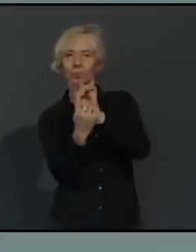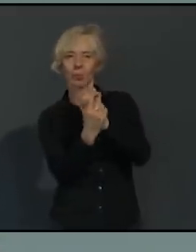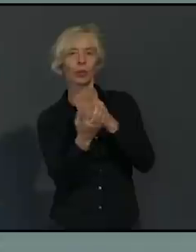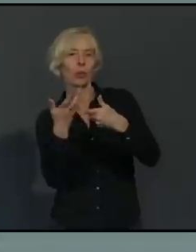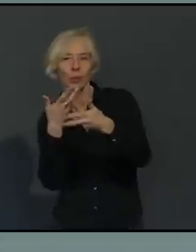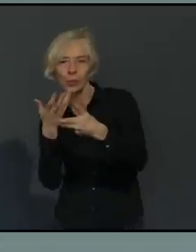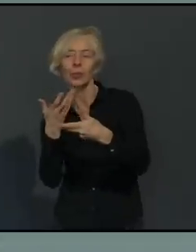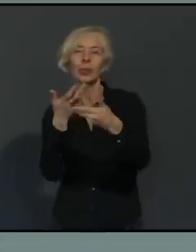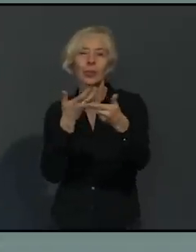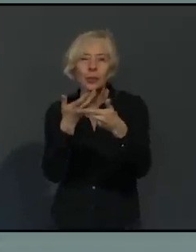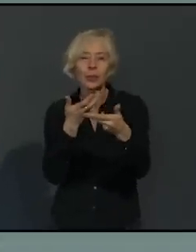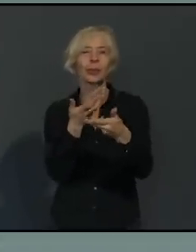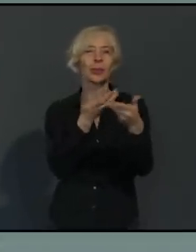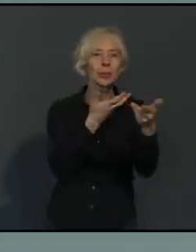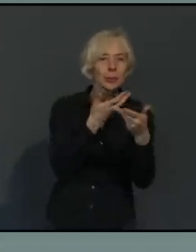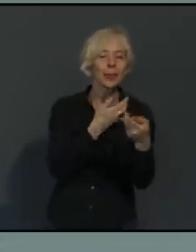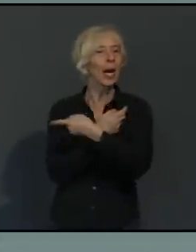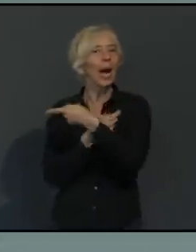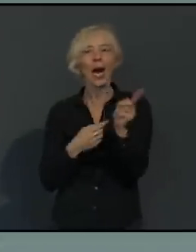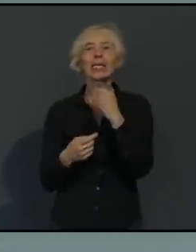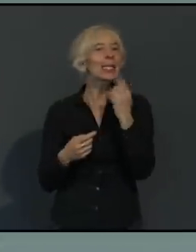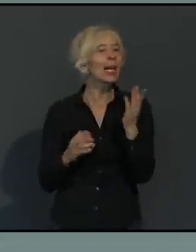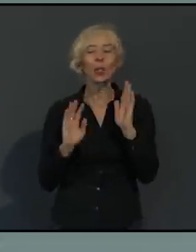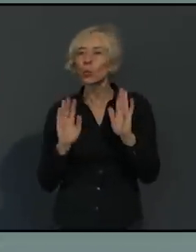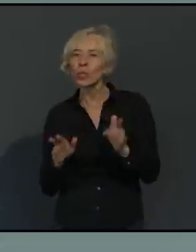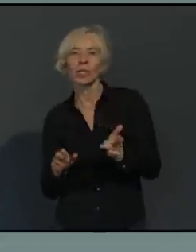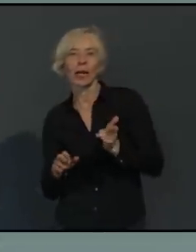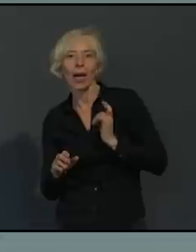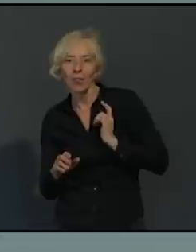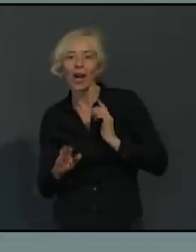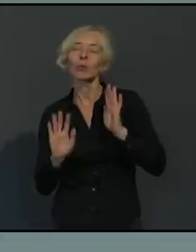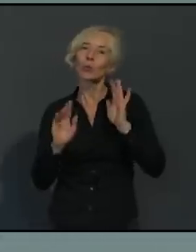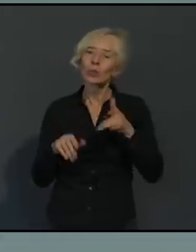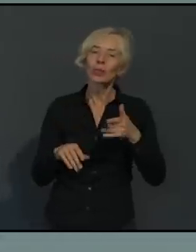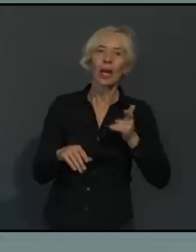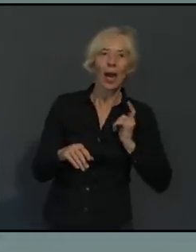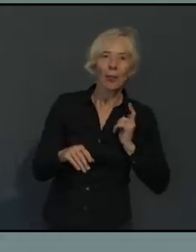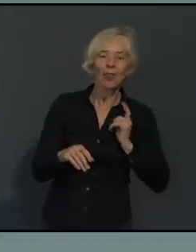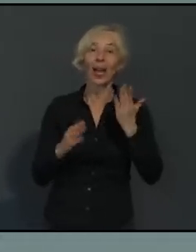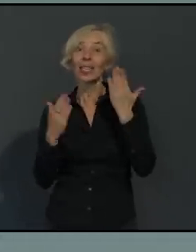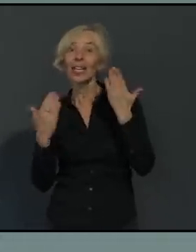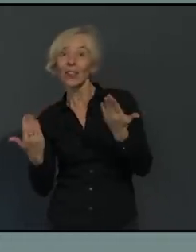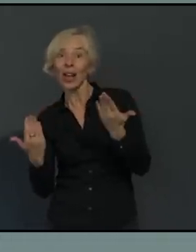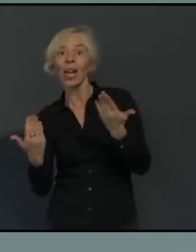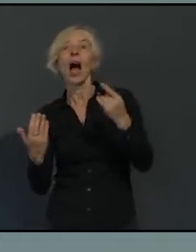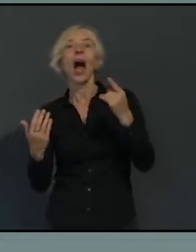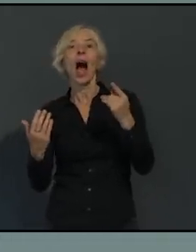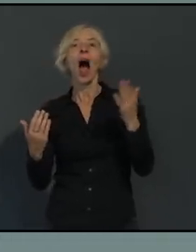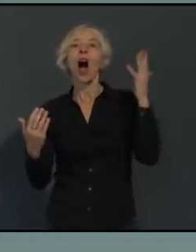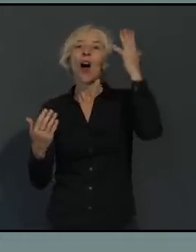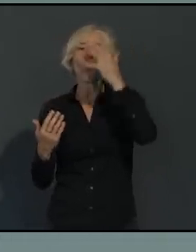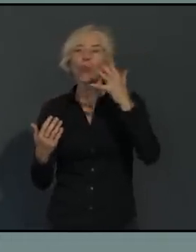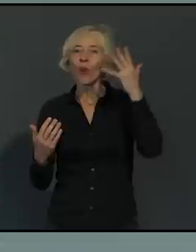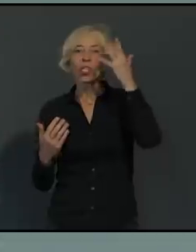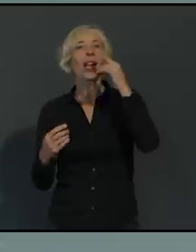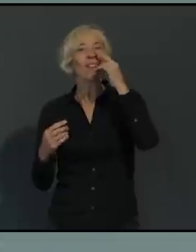Mini-Lockdown oder Wellenbrecher-Lockdown eben nicht so schnell Wirkung zeigt, als wenn wir komplett in den Lockdown